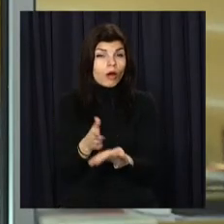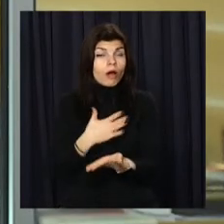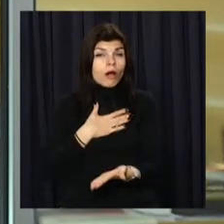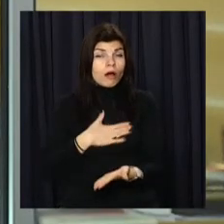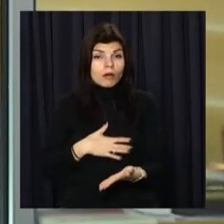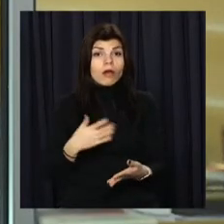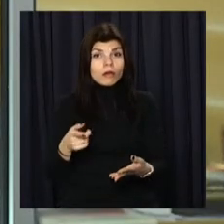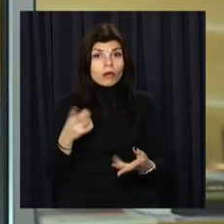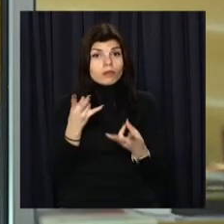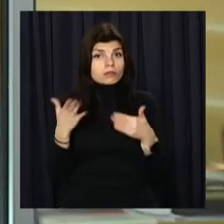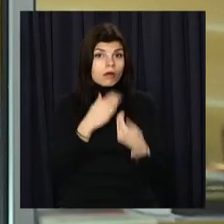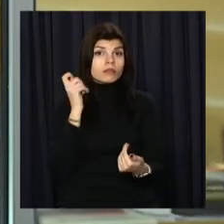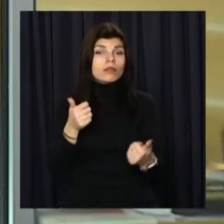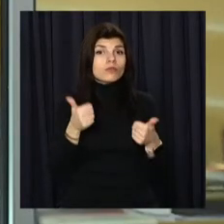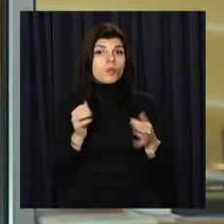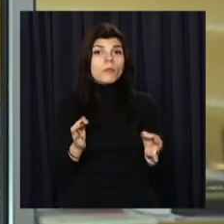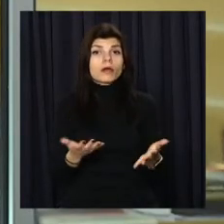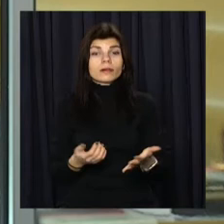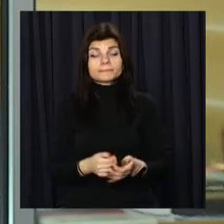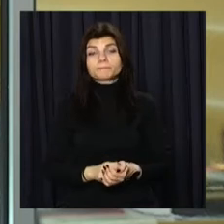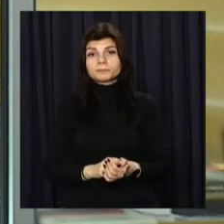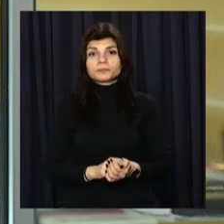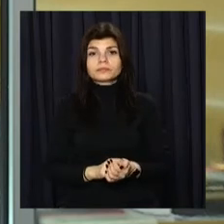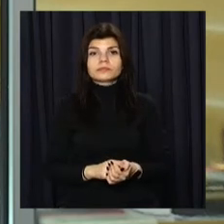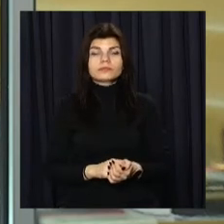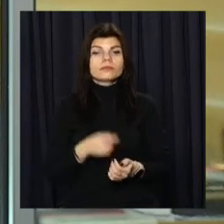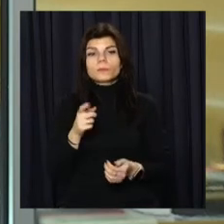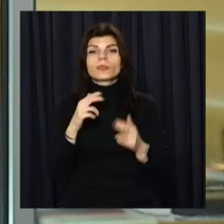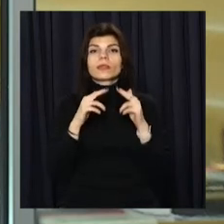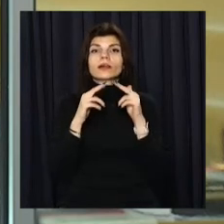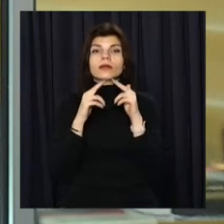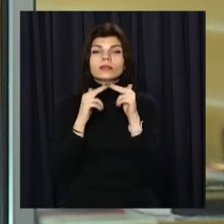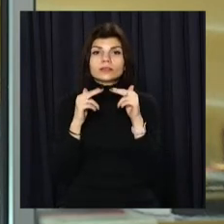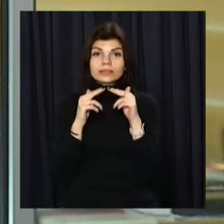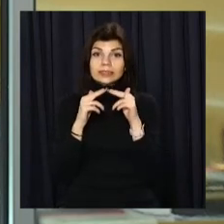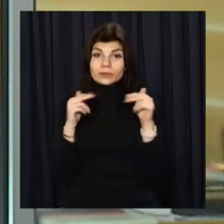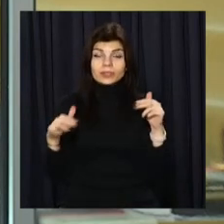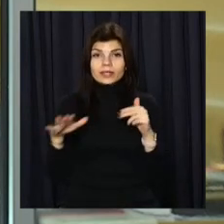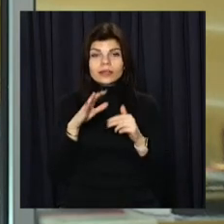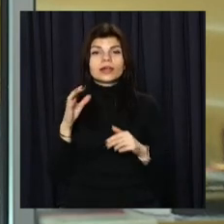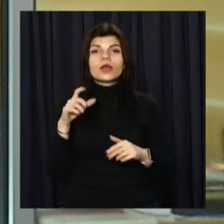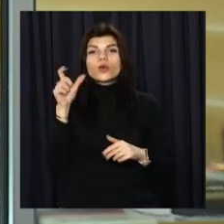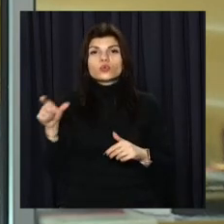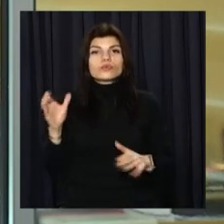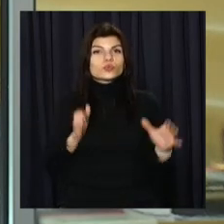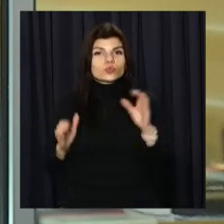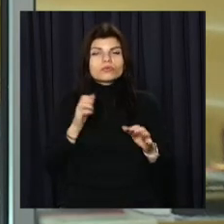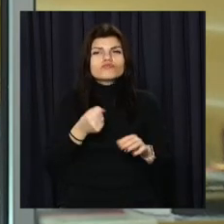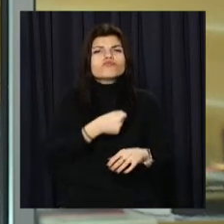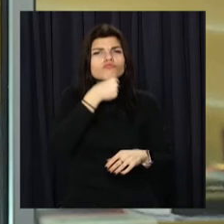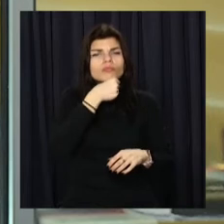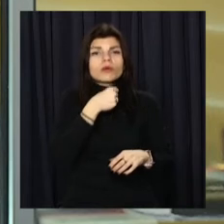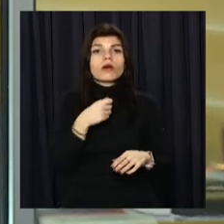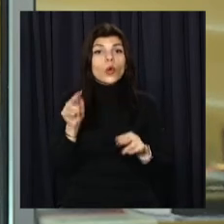Легкі жертви для шахраїв. У Дніпрі студентів університету третього віку навчали, як не попастися на